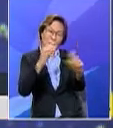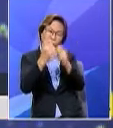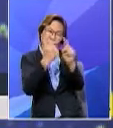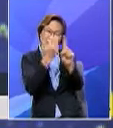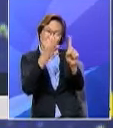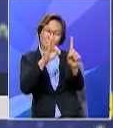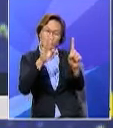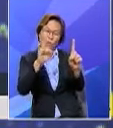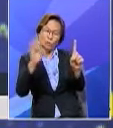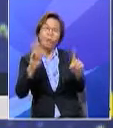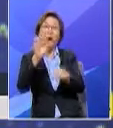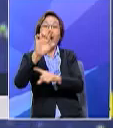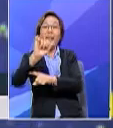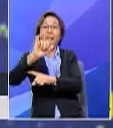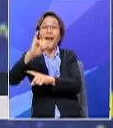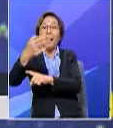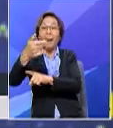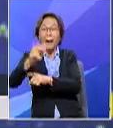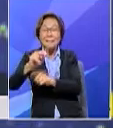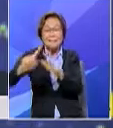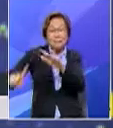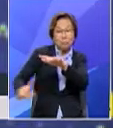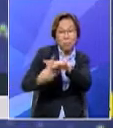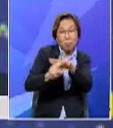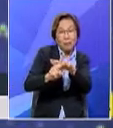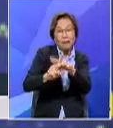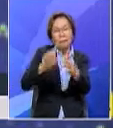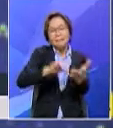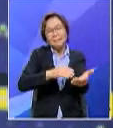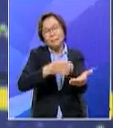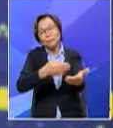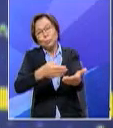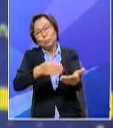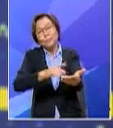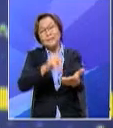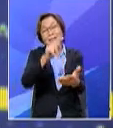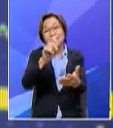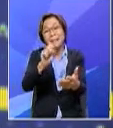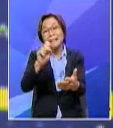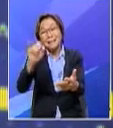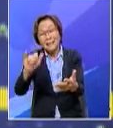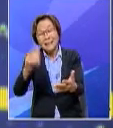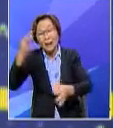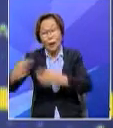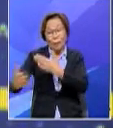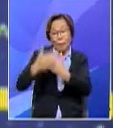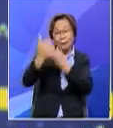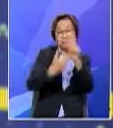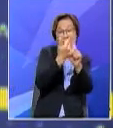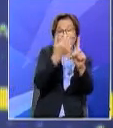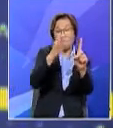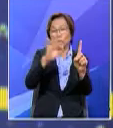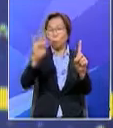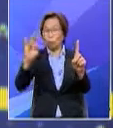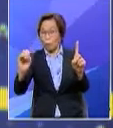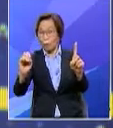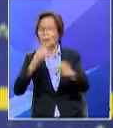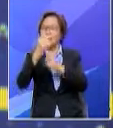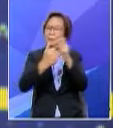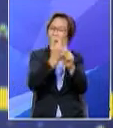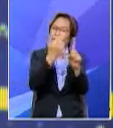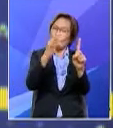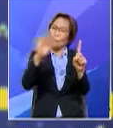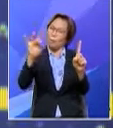ketika rakyat mulai muncul tentunya dari sudut instrumentasinya kalau kita balik kepada tahun 70-an sebagai contoh 80